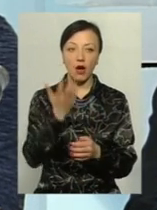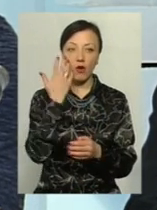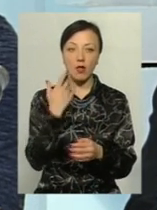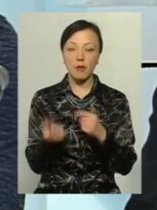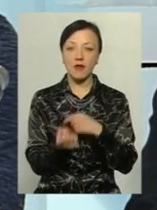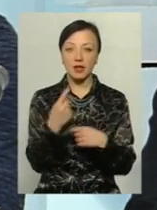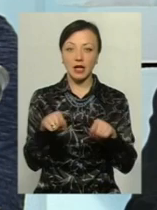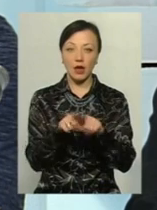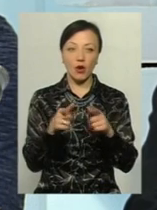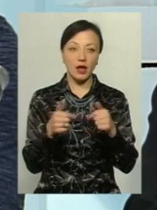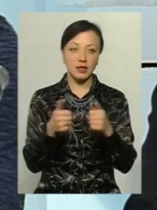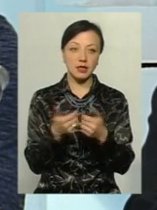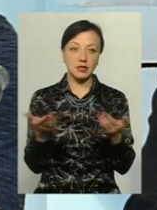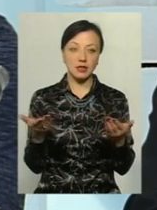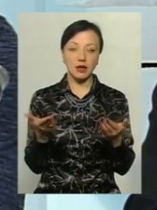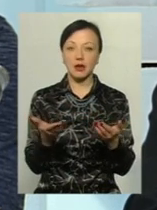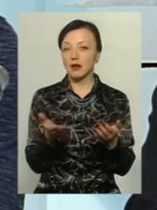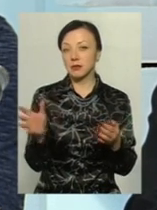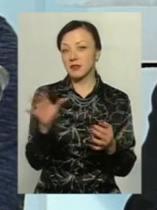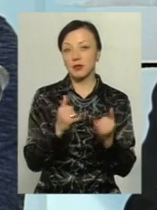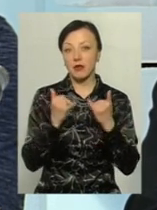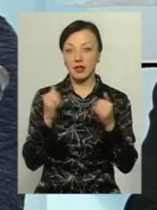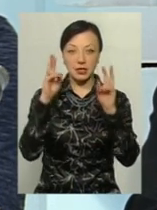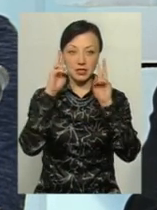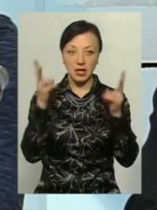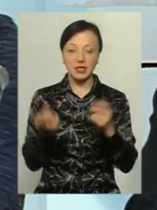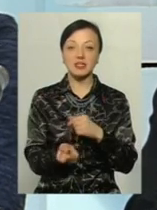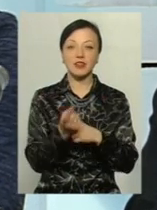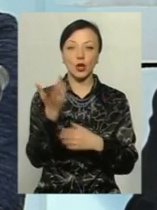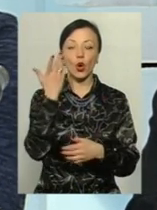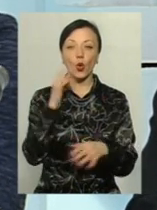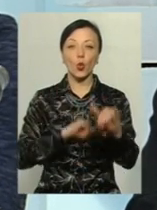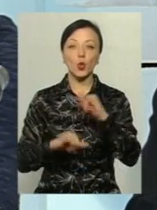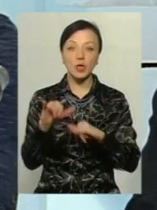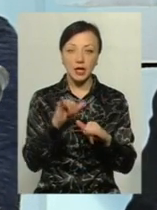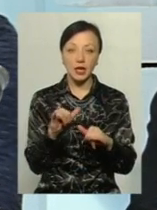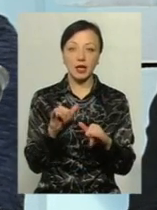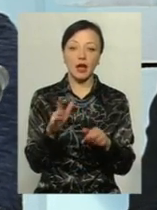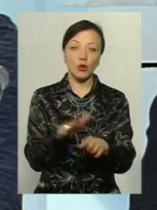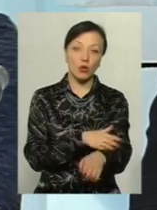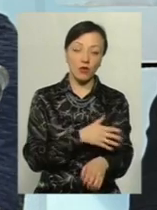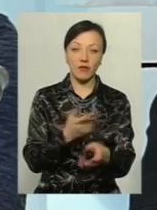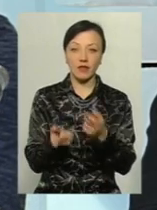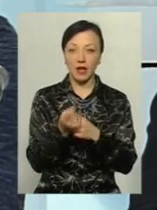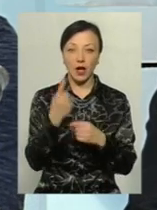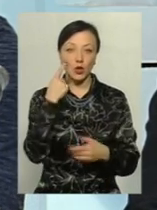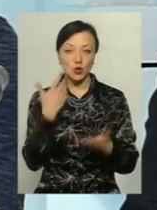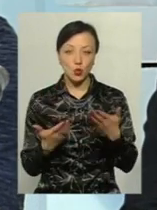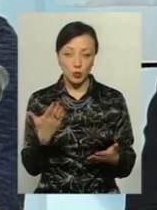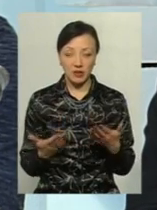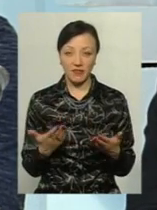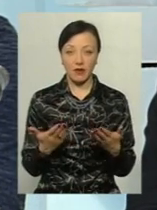появляються такі організації, при всій повазі, що не знаєш звідки, куди і що, і наскільки довго, ну, трохи виникає сумнів